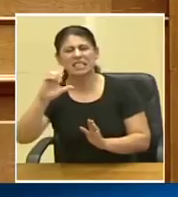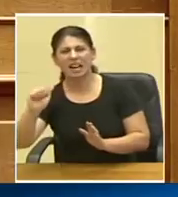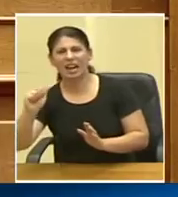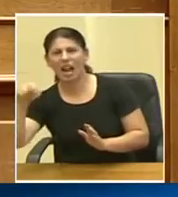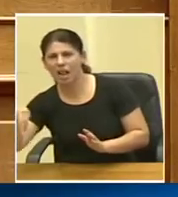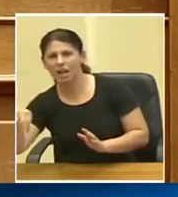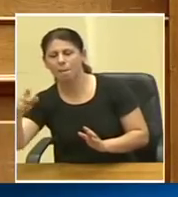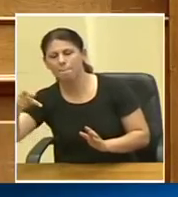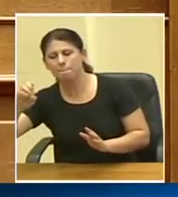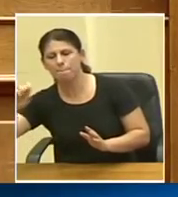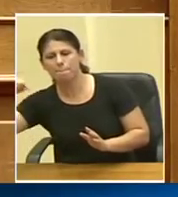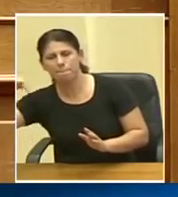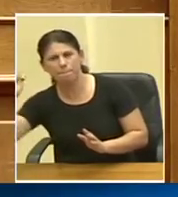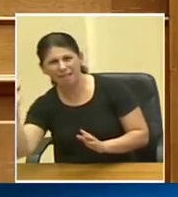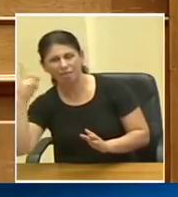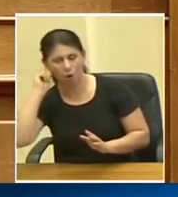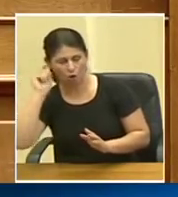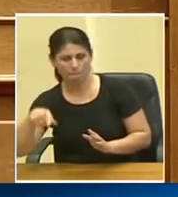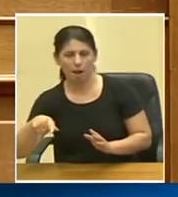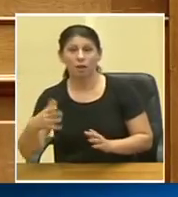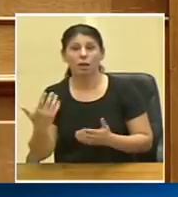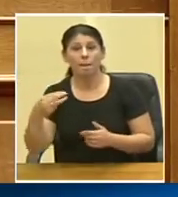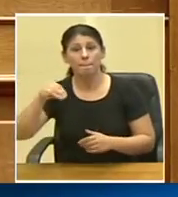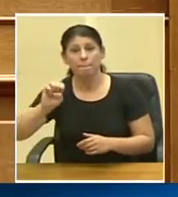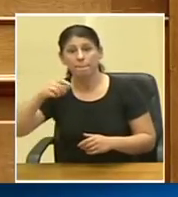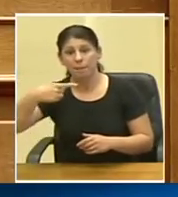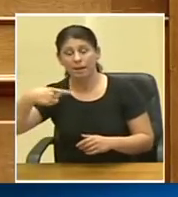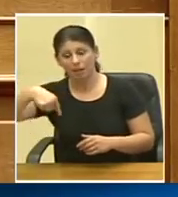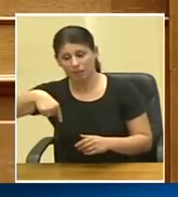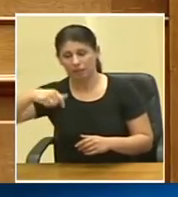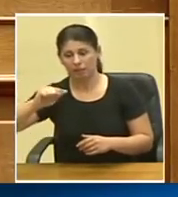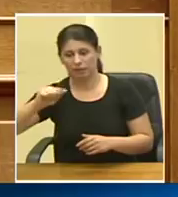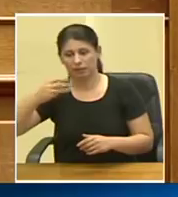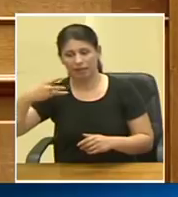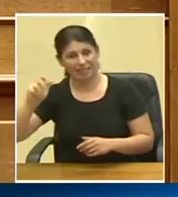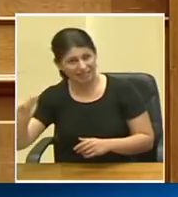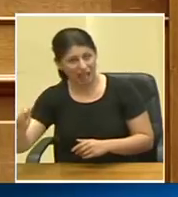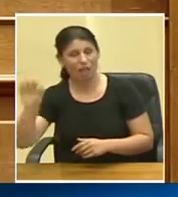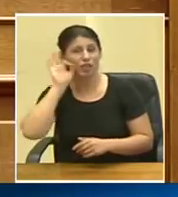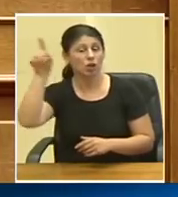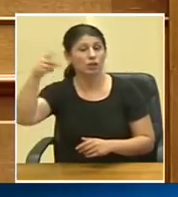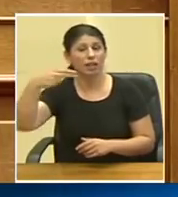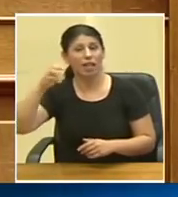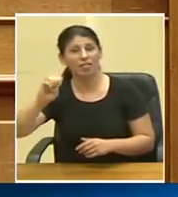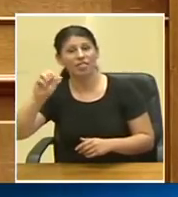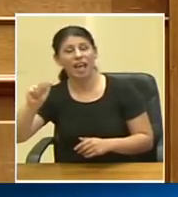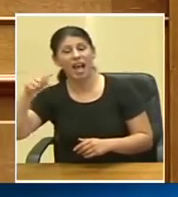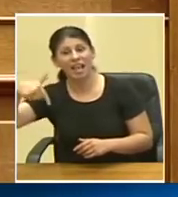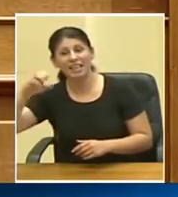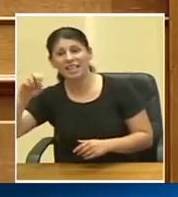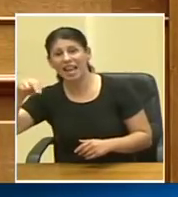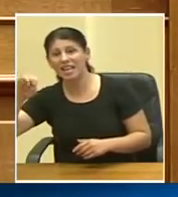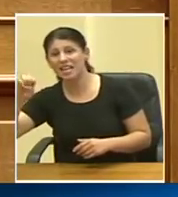τοποθέτησης και ένας λειτουργίας στο Μεταξά, της τοποθέτησης και ένας λειτουργίας στο Θεαγέννιο, της αγοράς τώρα